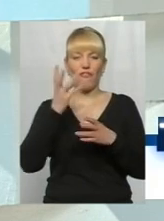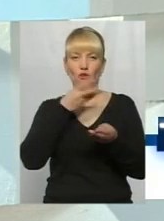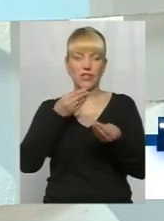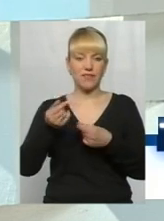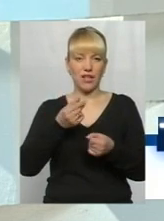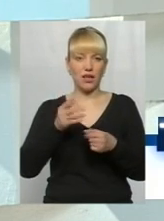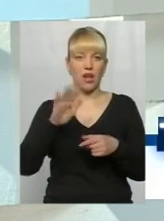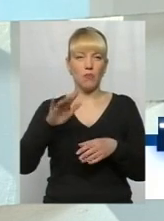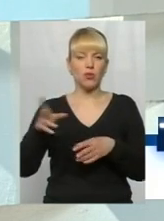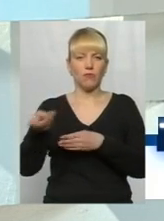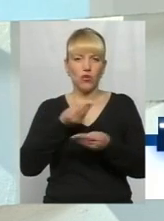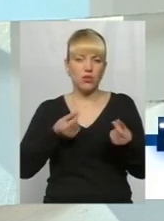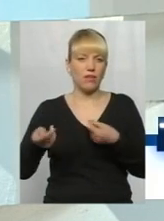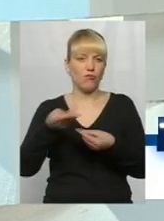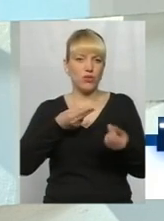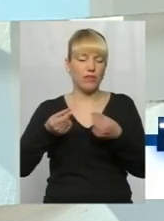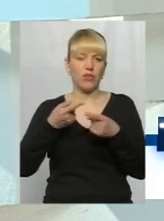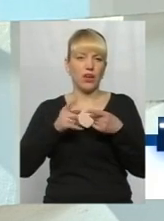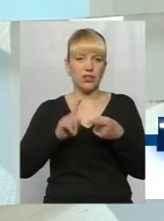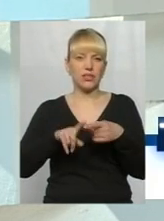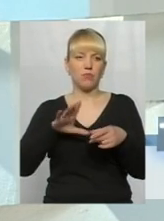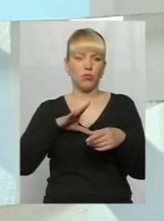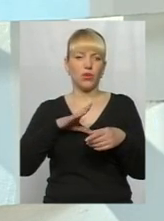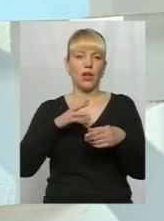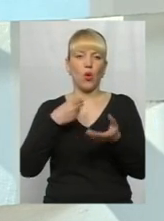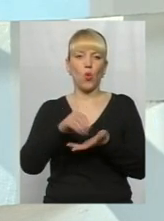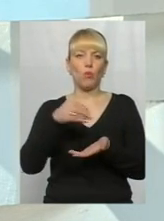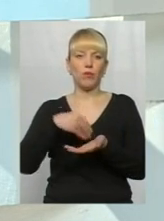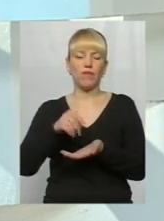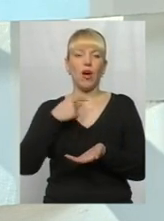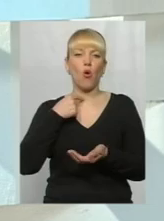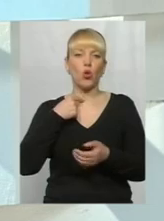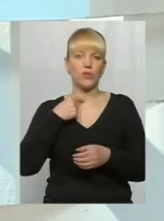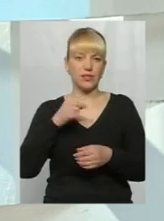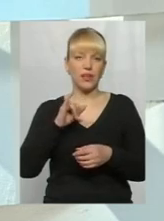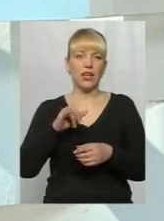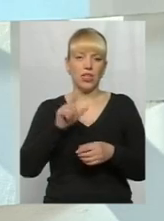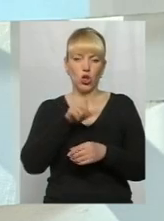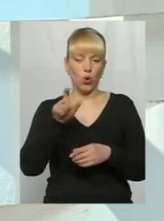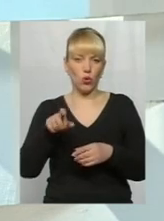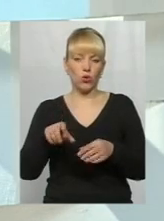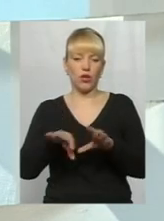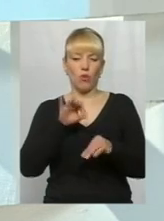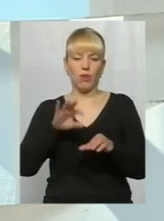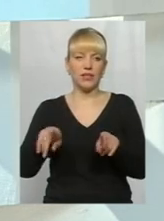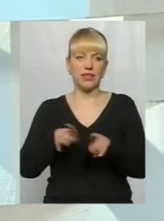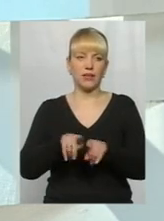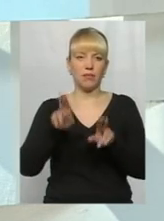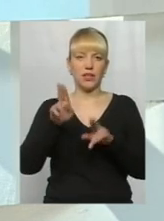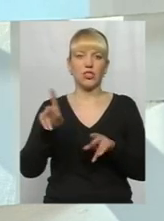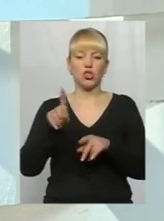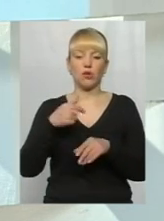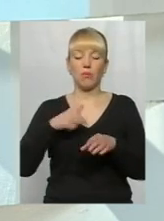Потім пішли буквально фальсифікації. Потім пішла оця купівля голосів. І люди обирали за таким принципом, як ви сказали,